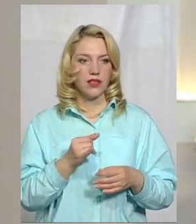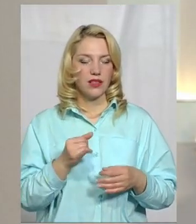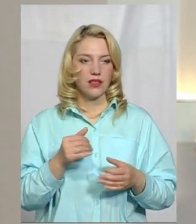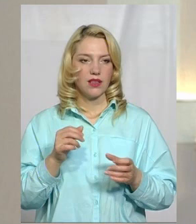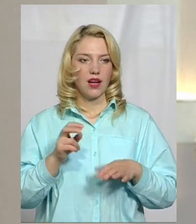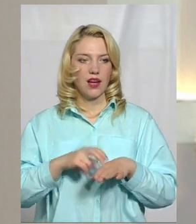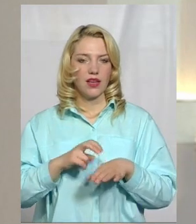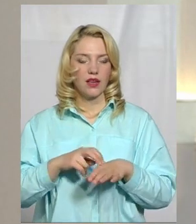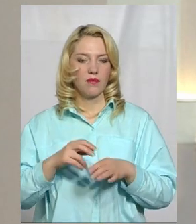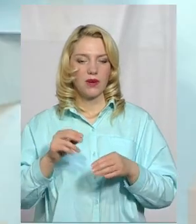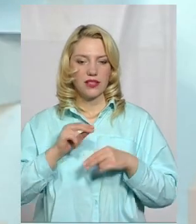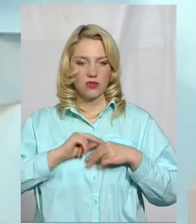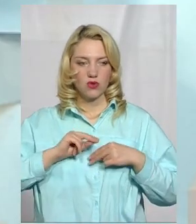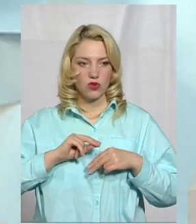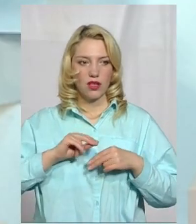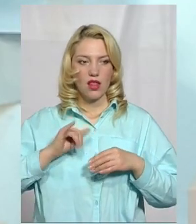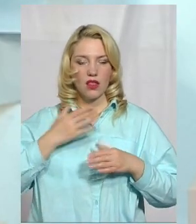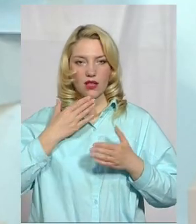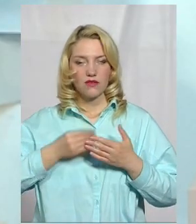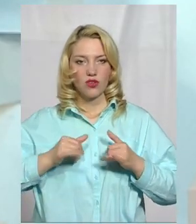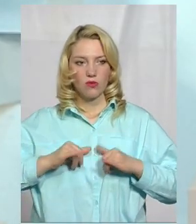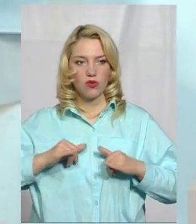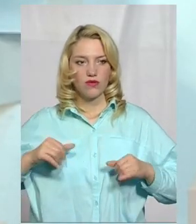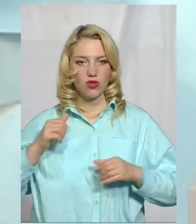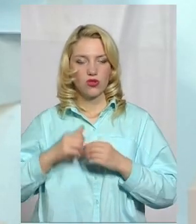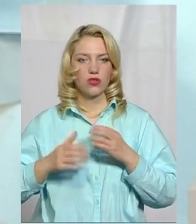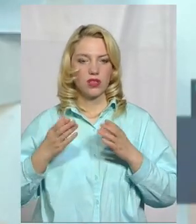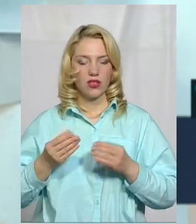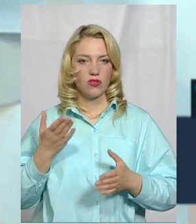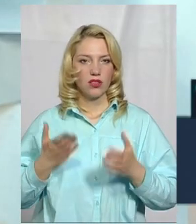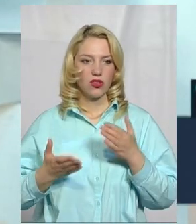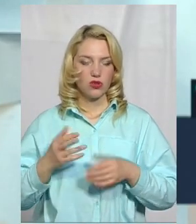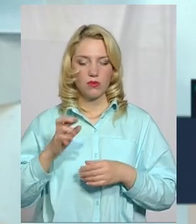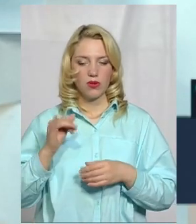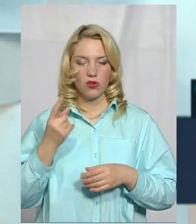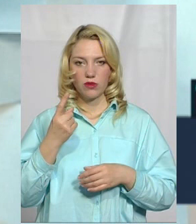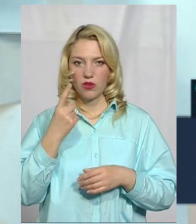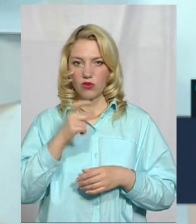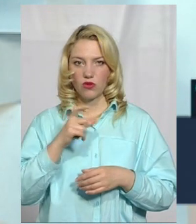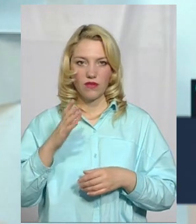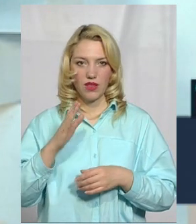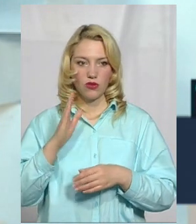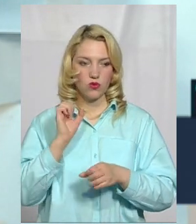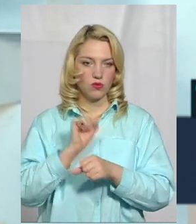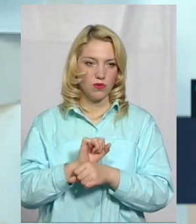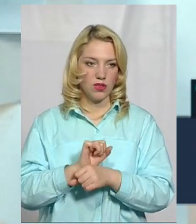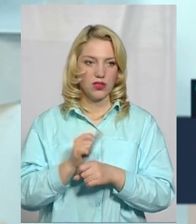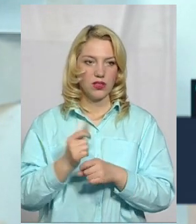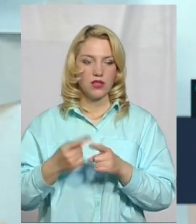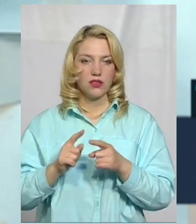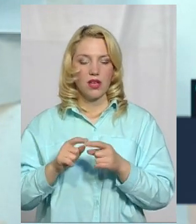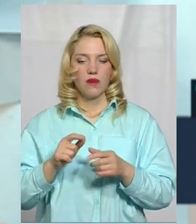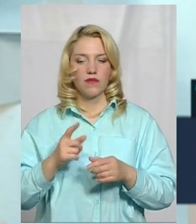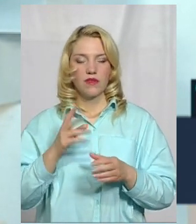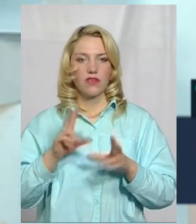Лікар працює над своїм розвитком щоденно. І якщо він хоча б на хвилинку зупиниться, то це вже крок